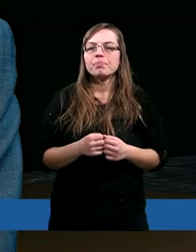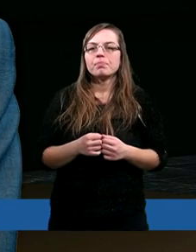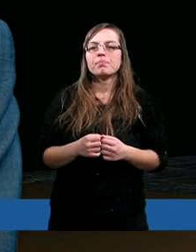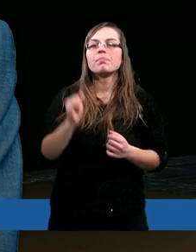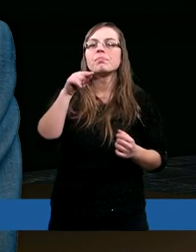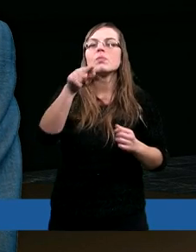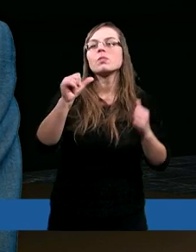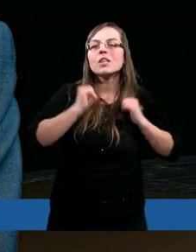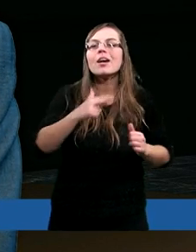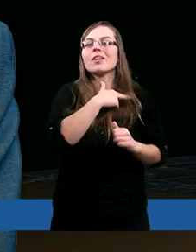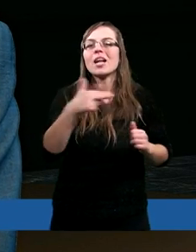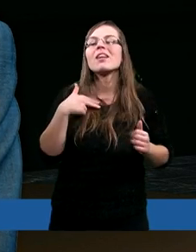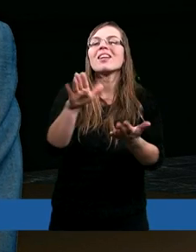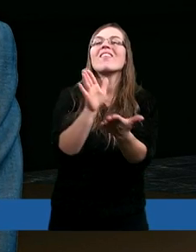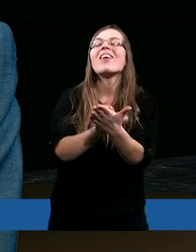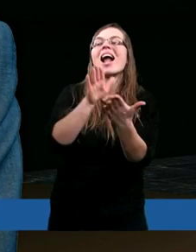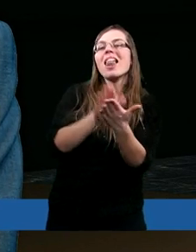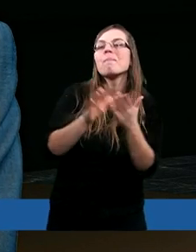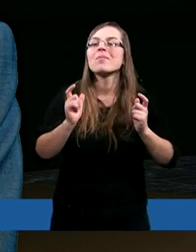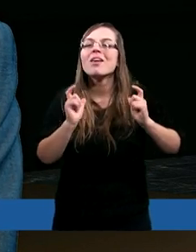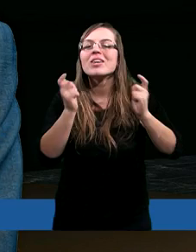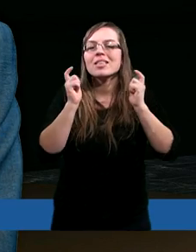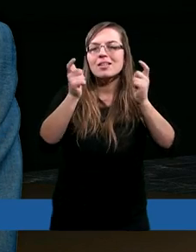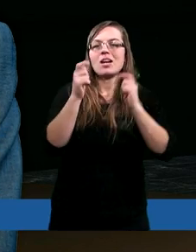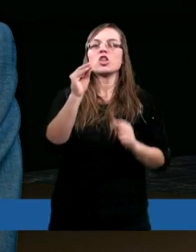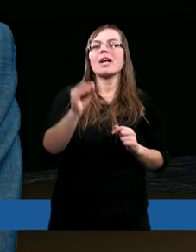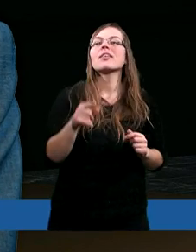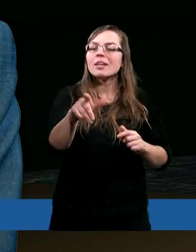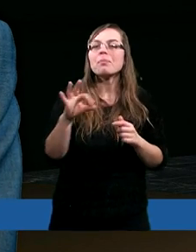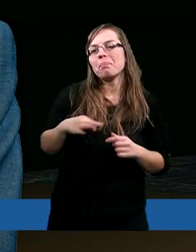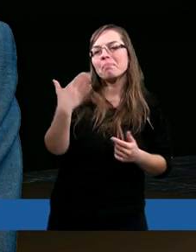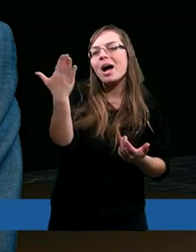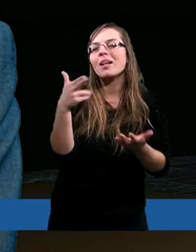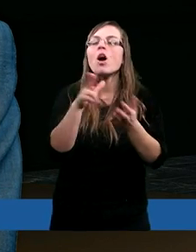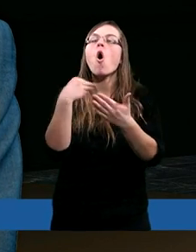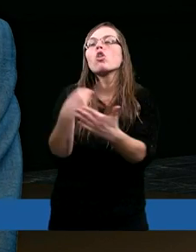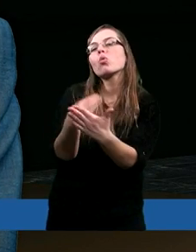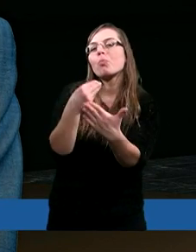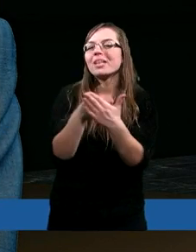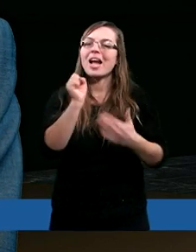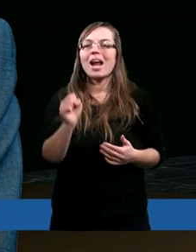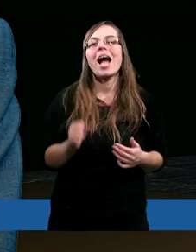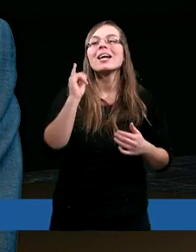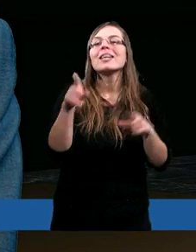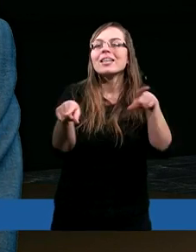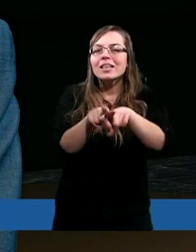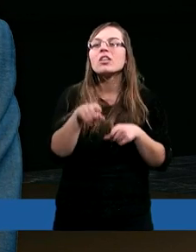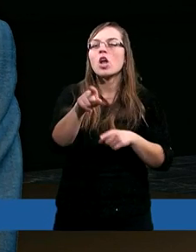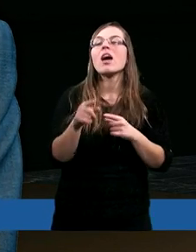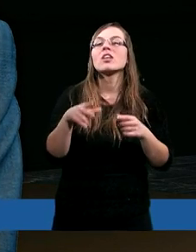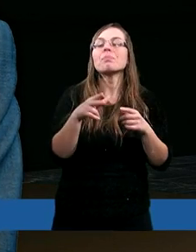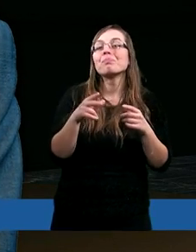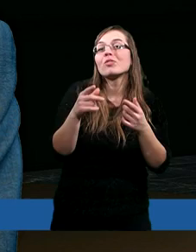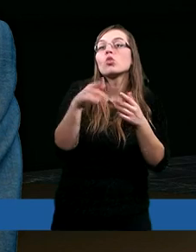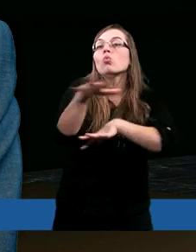czeka nas właśnie chwalebne wydarzenie przyjścia naszego Pana i Odkupiciela. I też rola